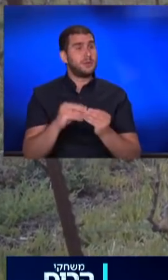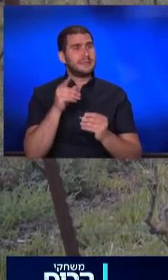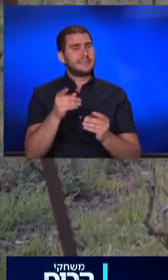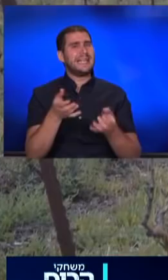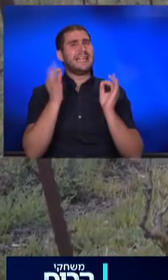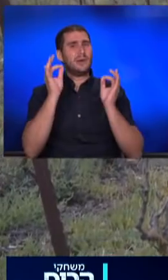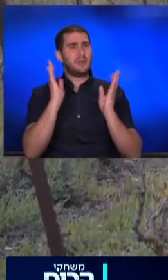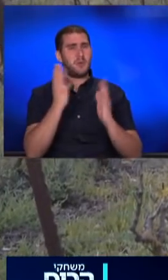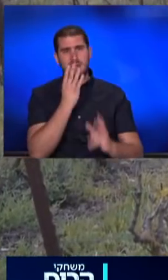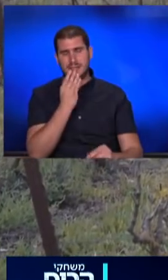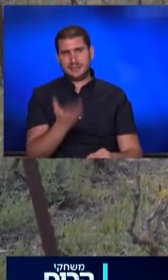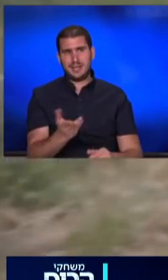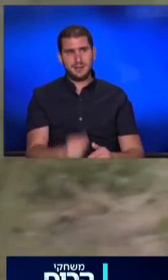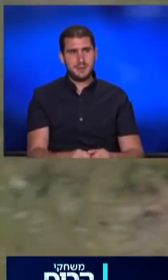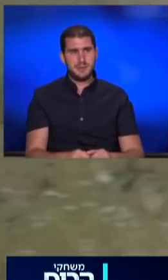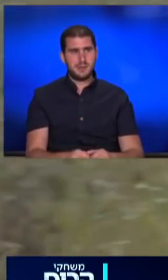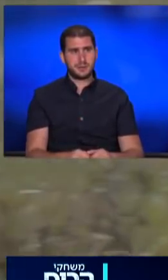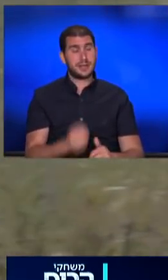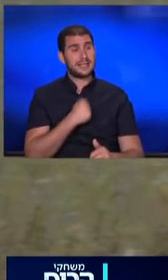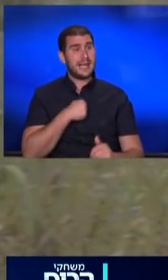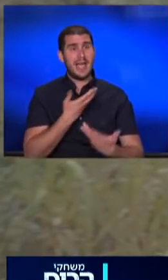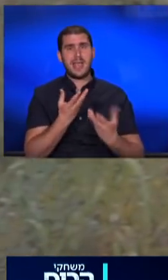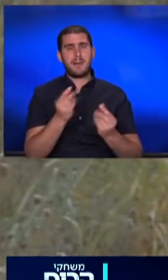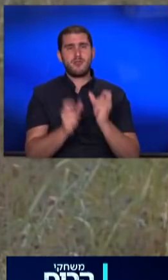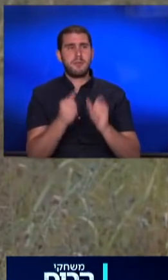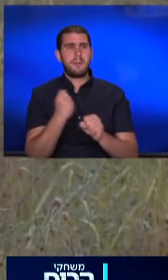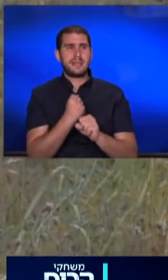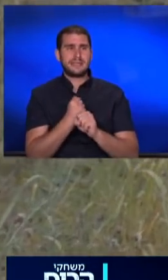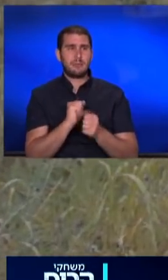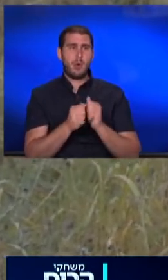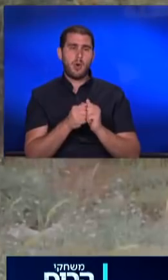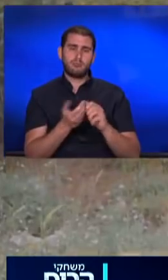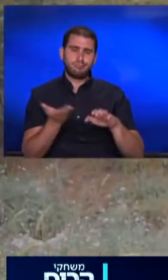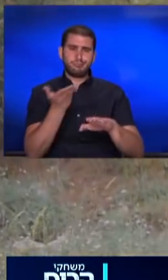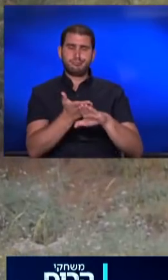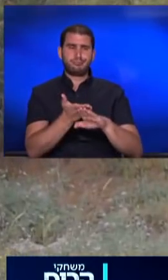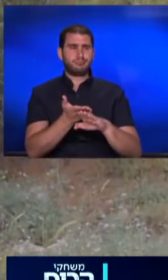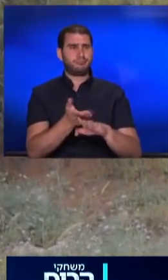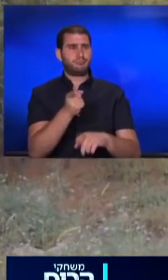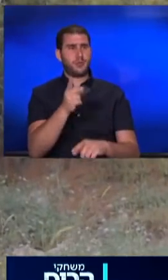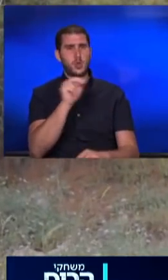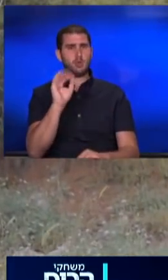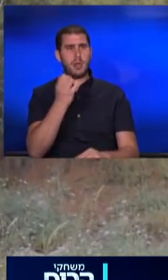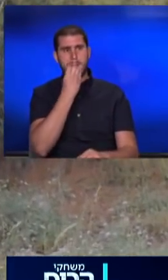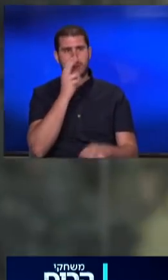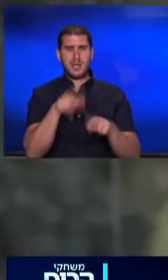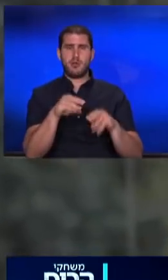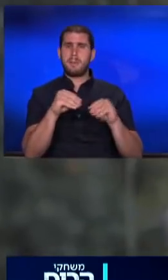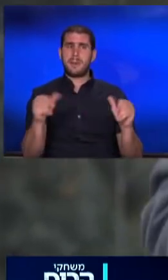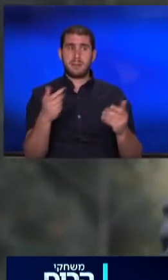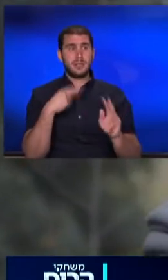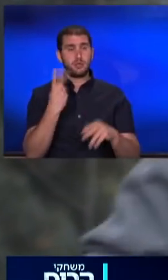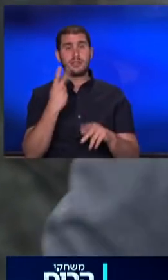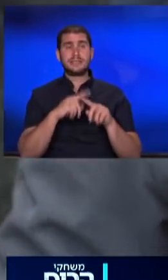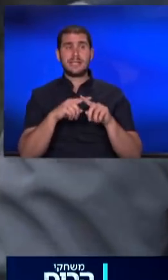ייחודי מאוד לישראל, לצערי אין הרבה אנשים שמתעסקים, או שמים קדמת או אמאה את הפרחים שיש לנו במדבר. שני זנים